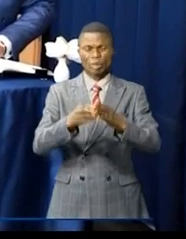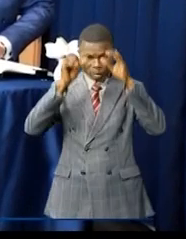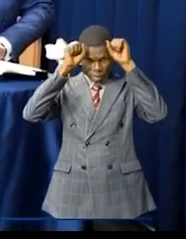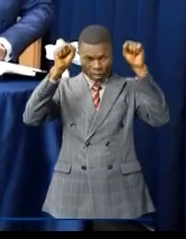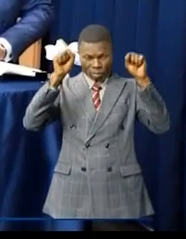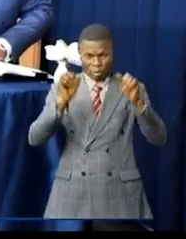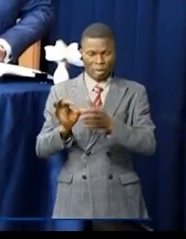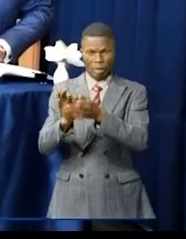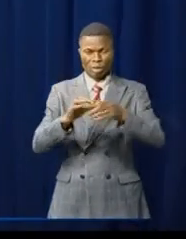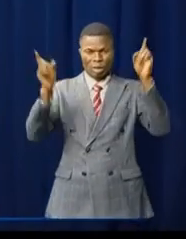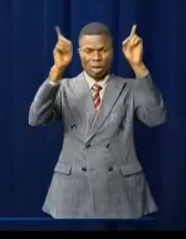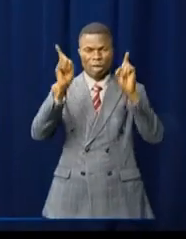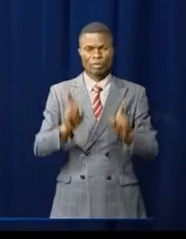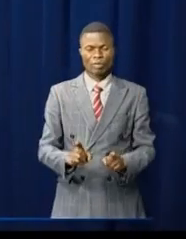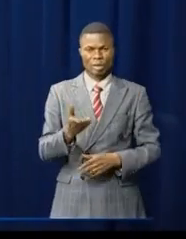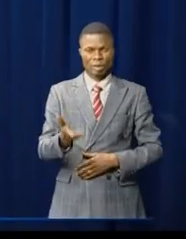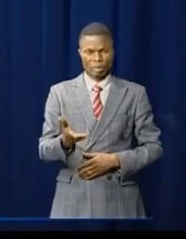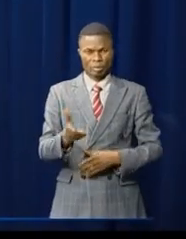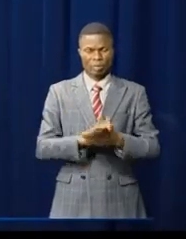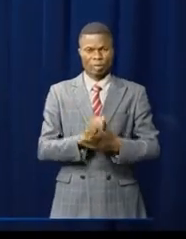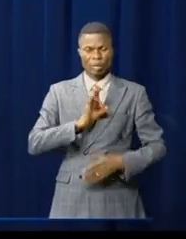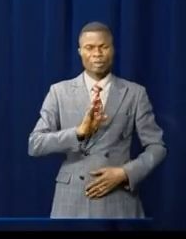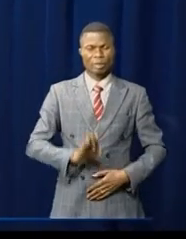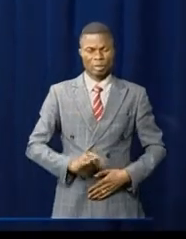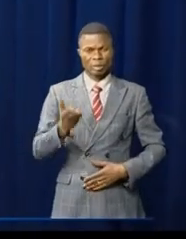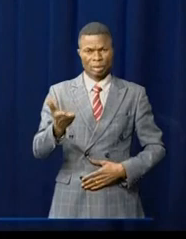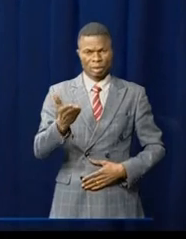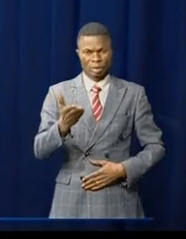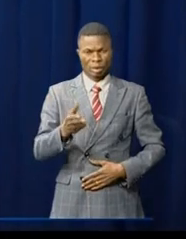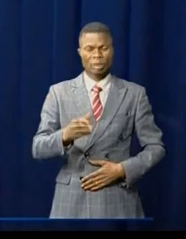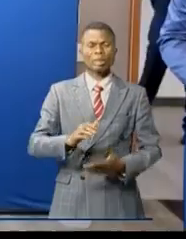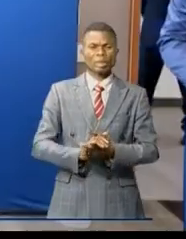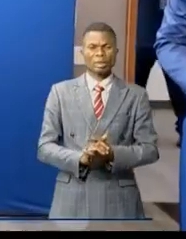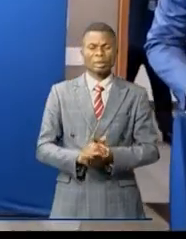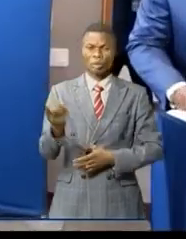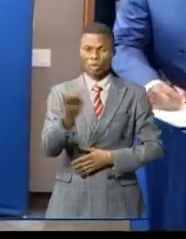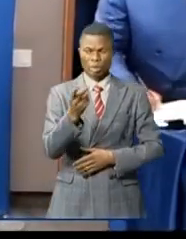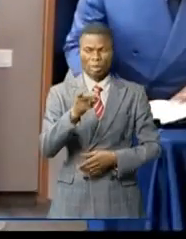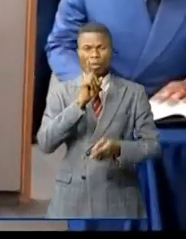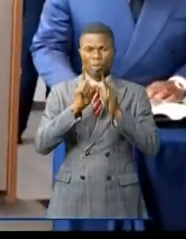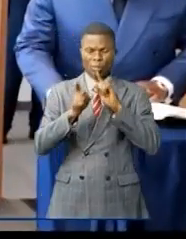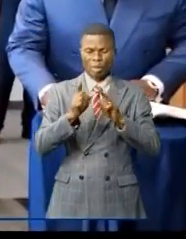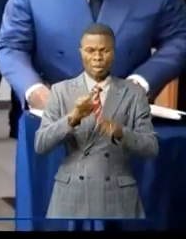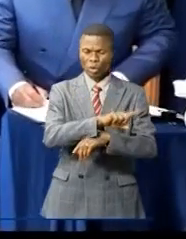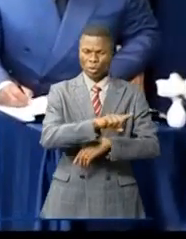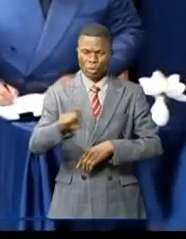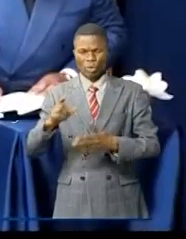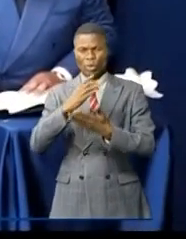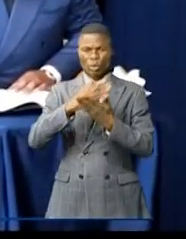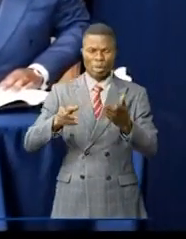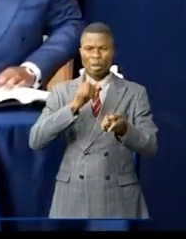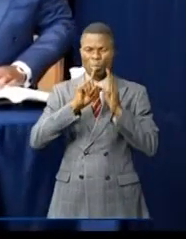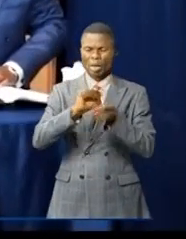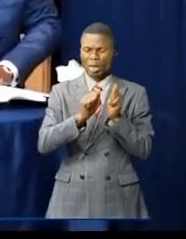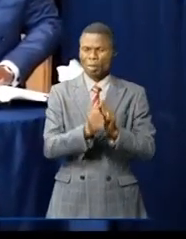Président en exercice de l'Union africaine. Félix Antoine Tshisekedi et Antonio Guterres ont pendant une demi-heure évoqué de questions